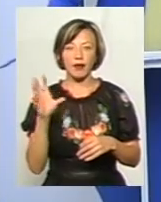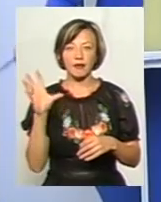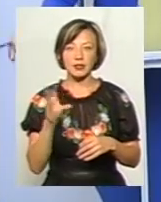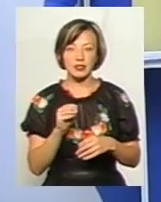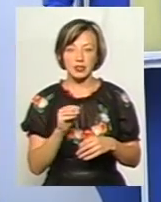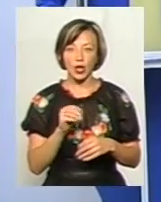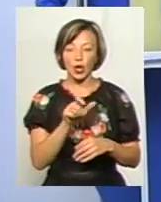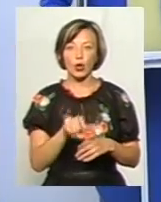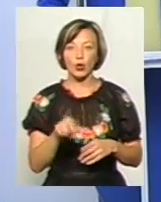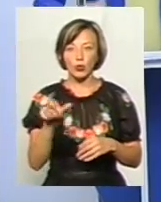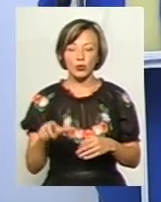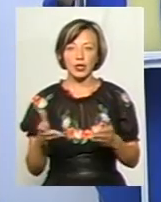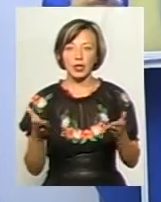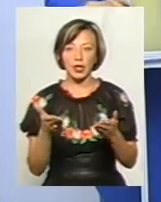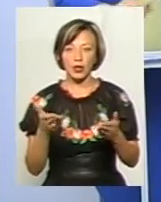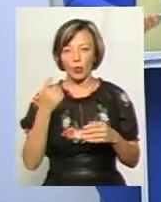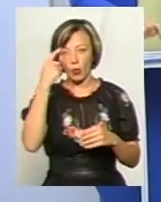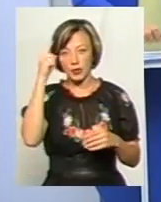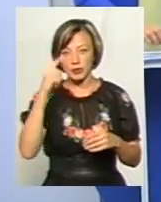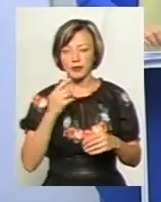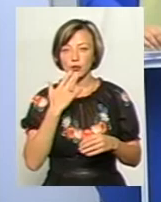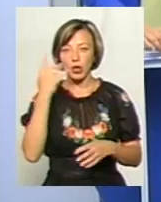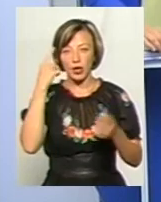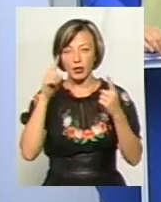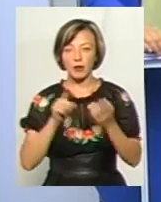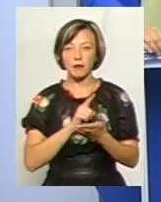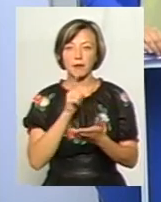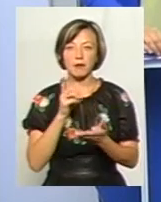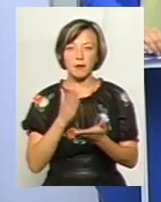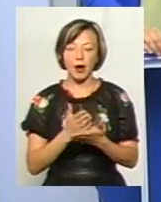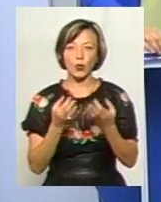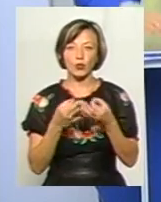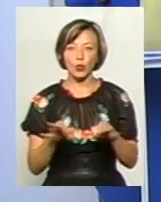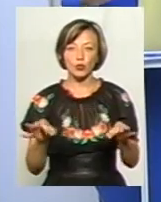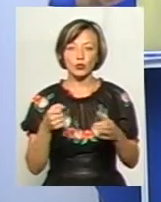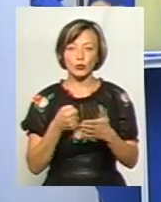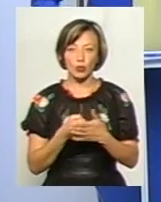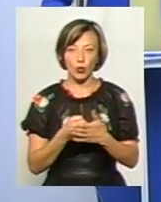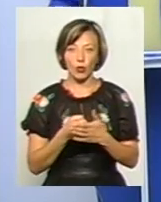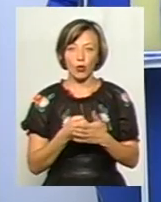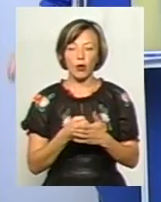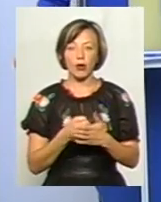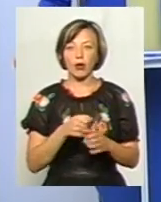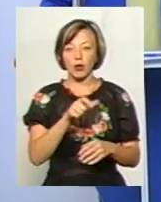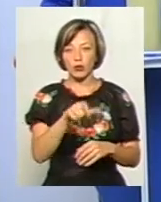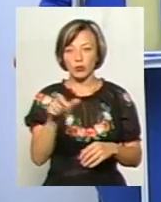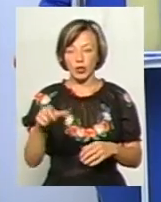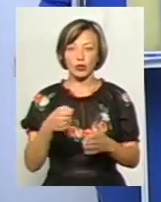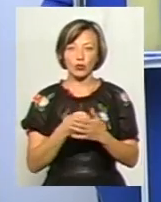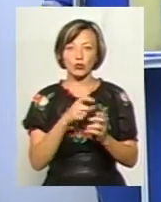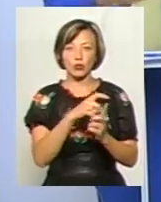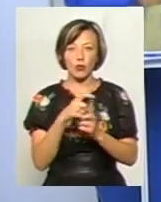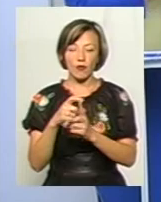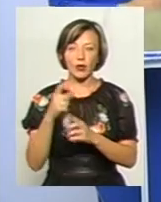люди, які, власне, обізнані в національні ідеї, мають доступ до українців, доступ до слова. Я